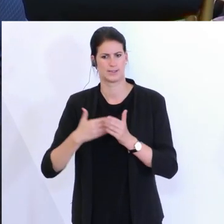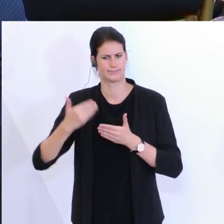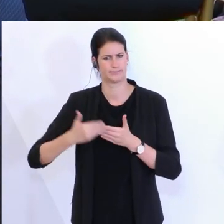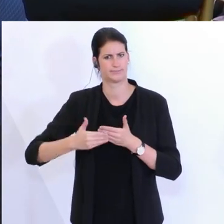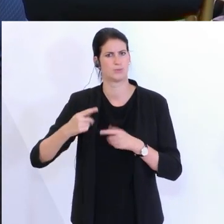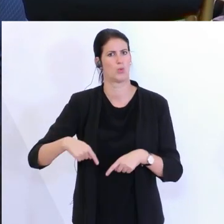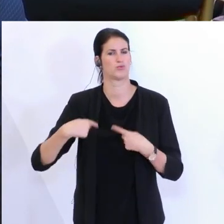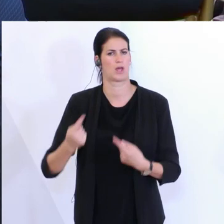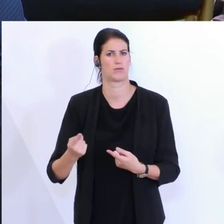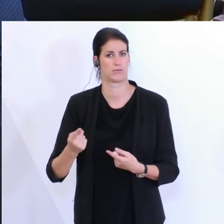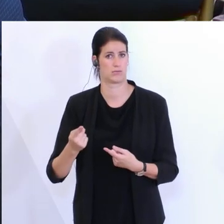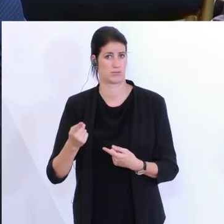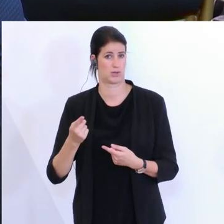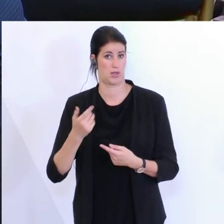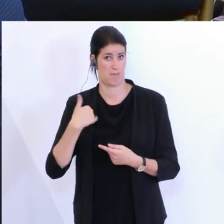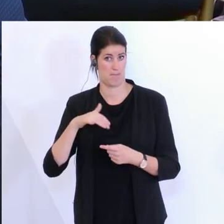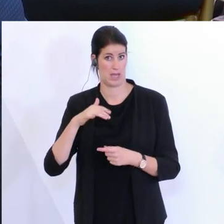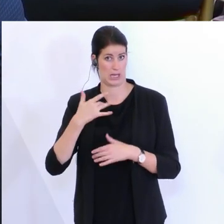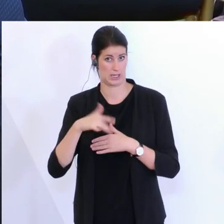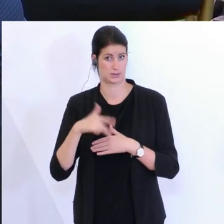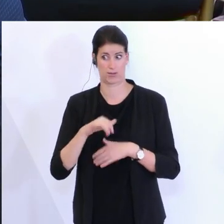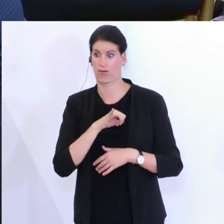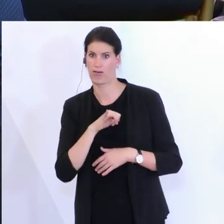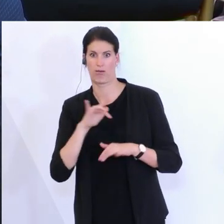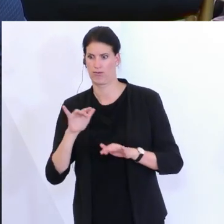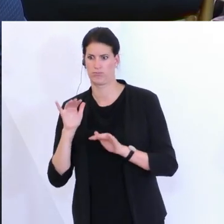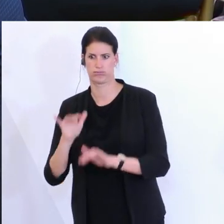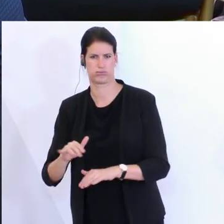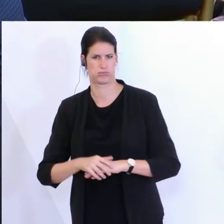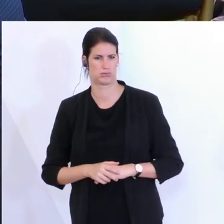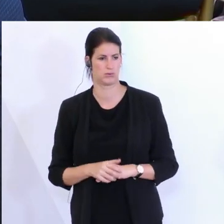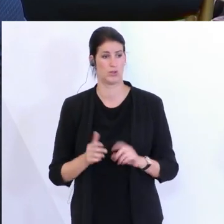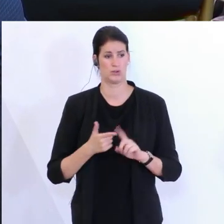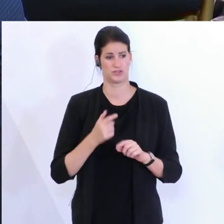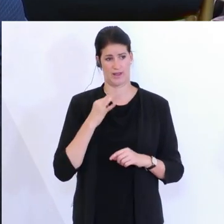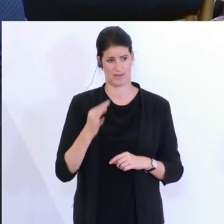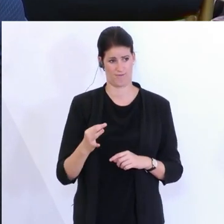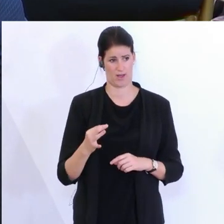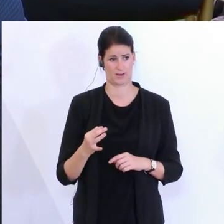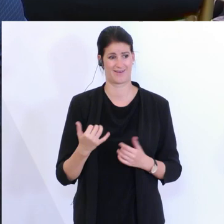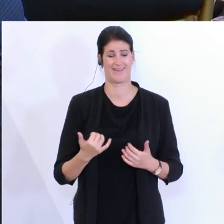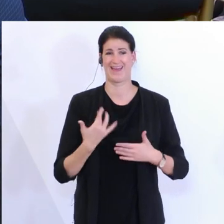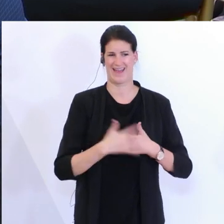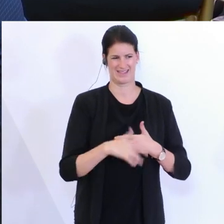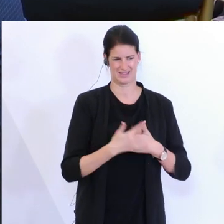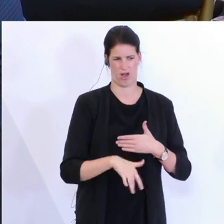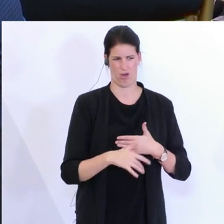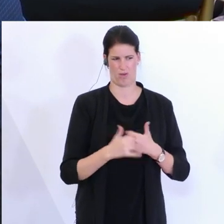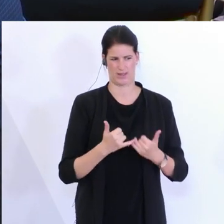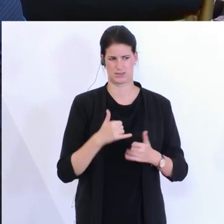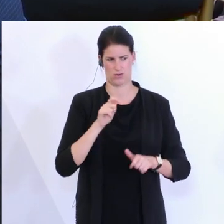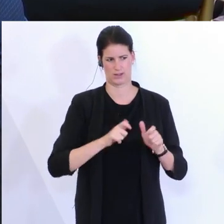Pulk, jetzt sollen Gäste sich eintragen, wenn sie ins Restaurant kommen, halten sie diese Verordnung für